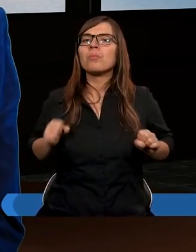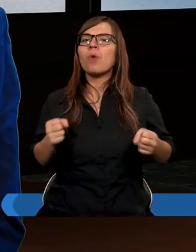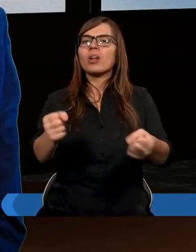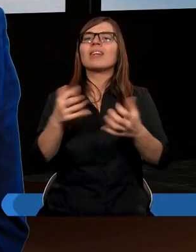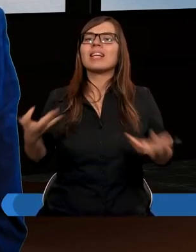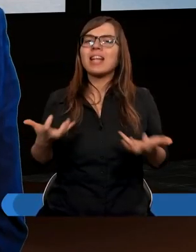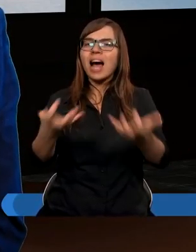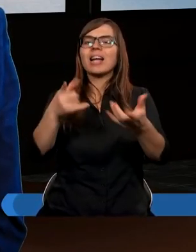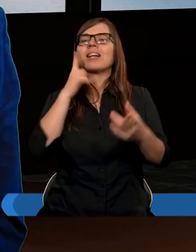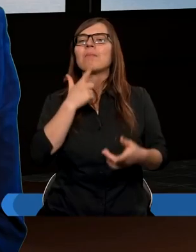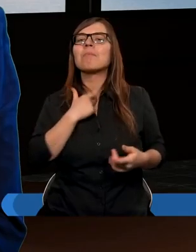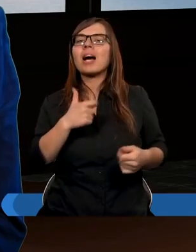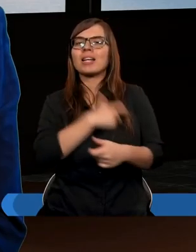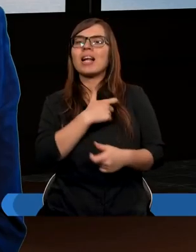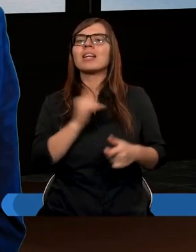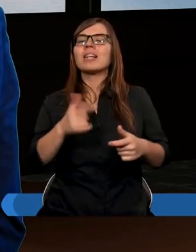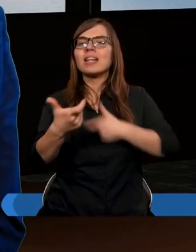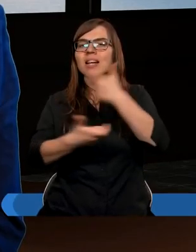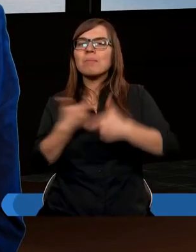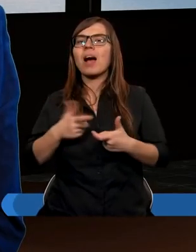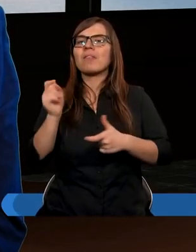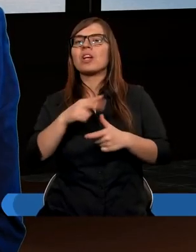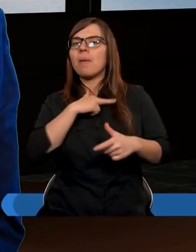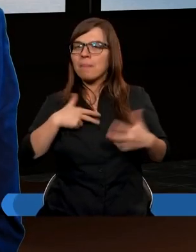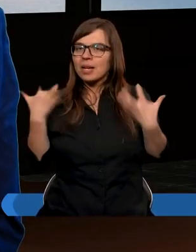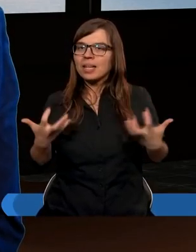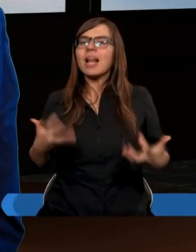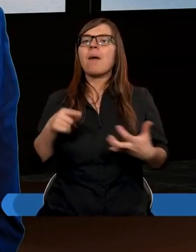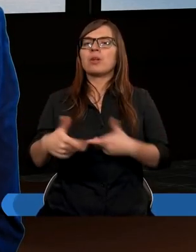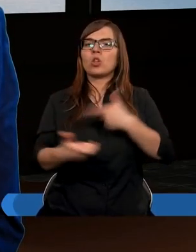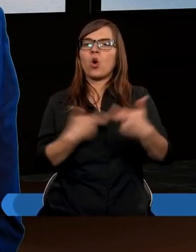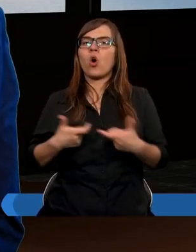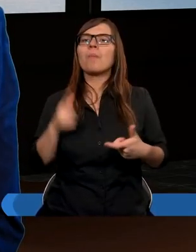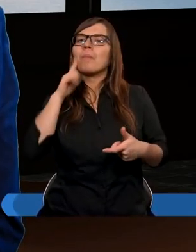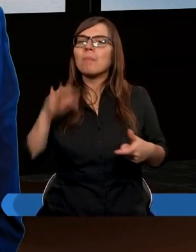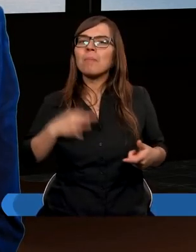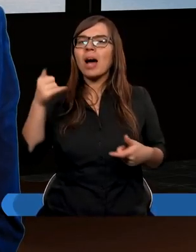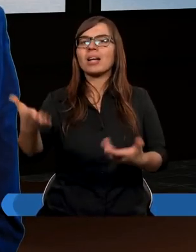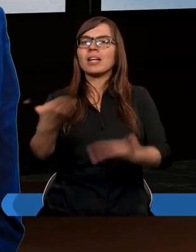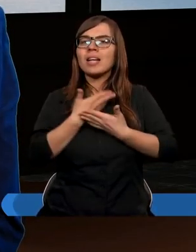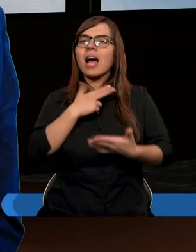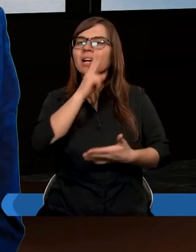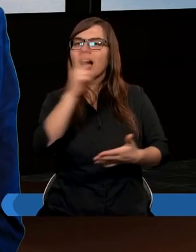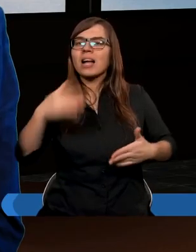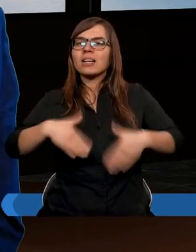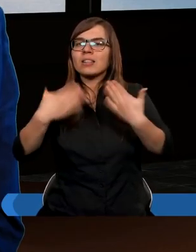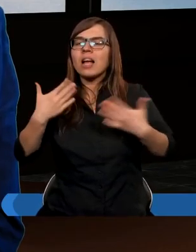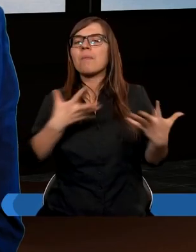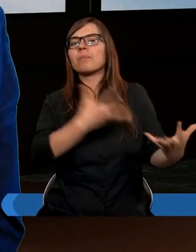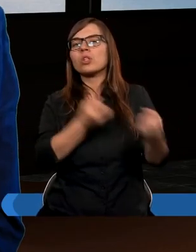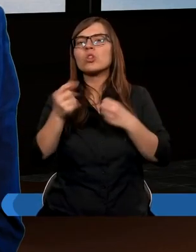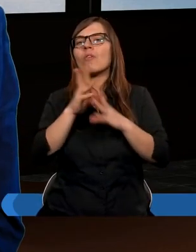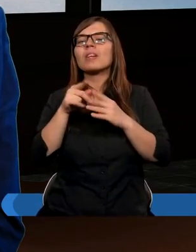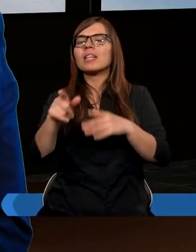zachęca, który odmienia serca i sprawia, że my chcemy to robić. I Panie, daj nam każdego dnia jeszcze lepiej Ciebie